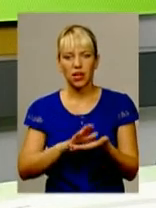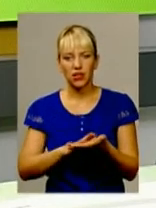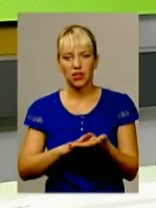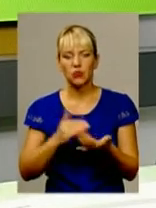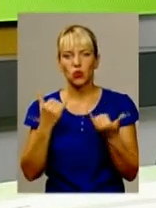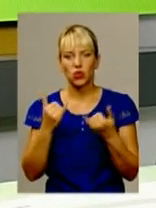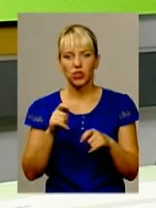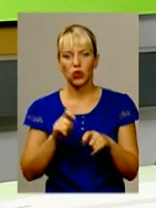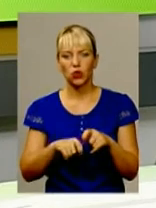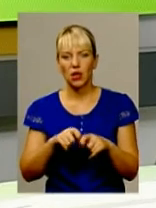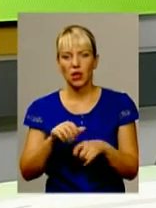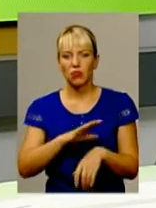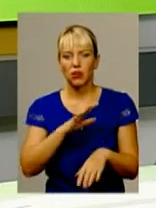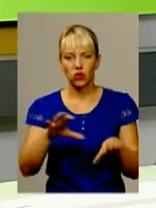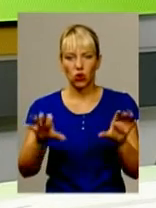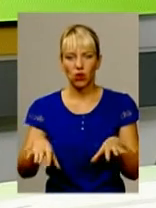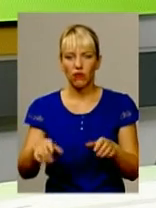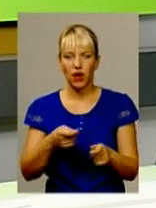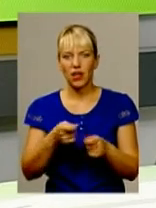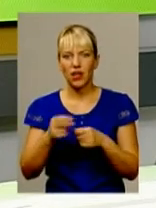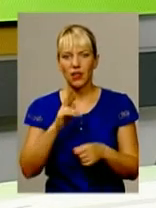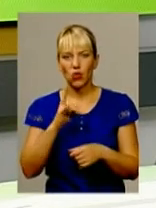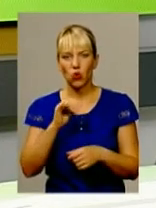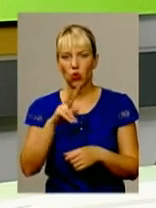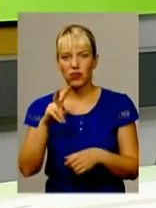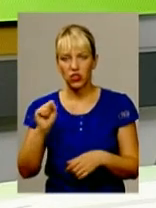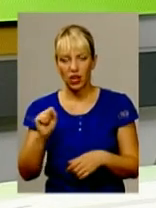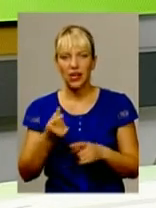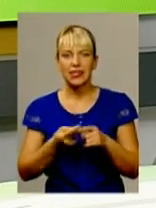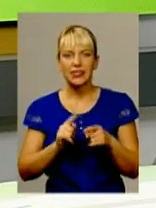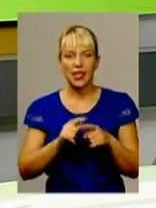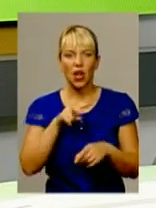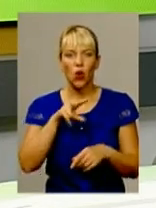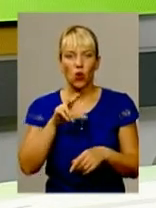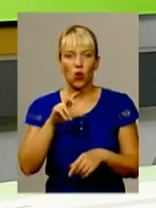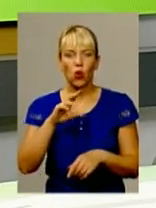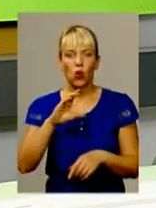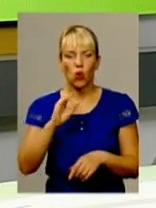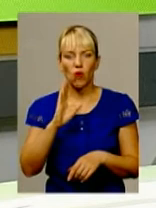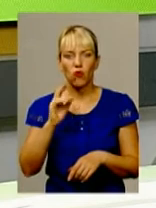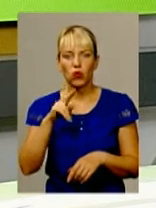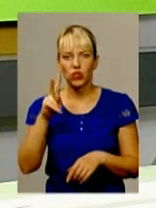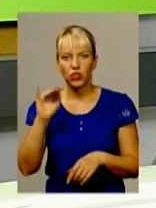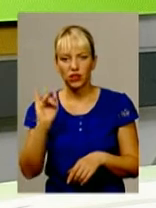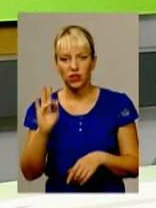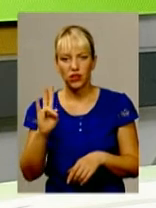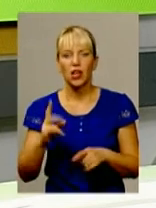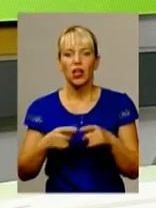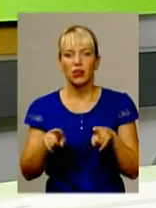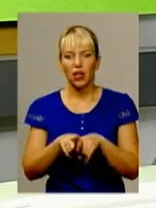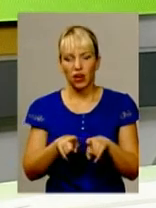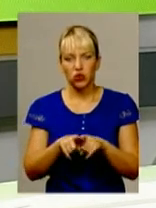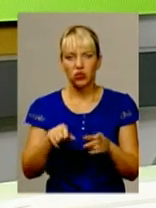контролює бивший голова адміністрації Януковича Льовочкін, причетний також і адміністрація